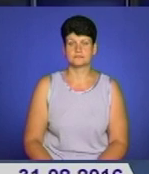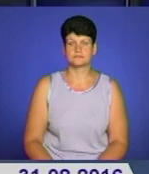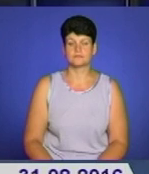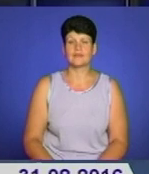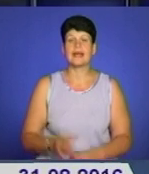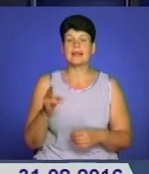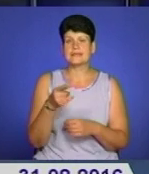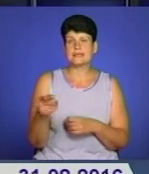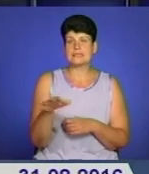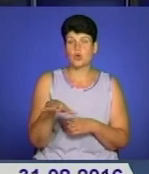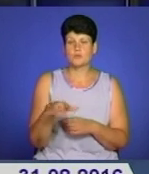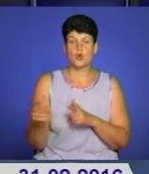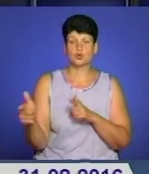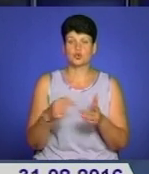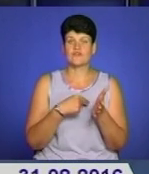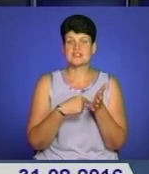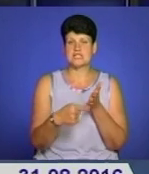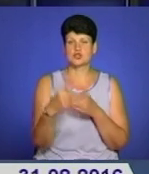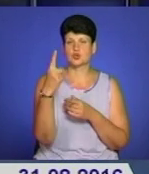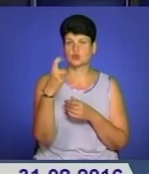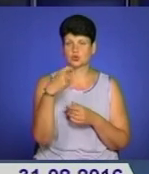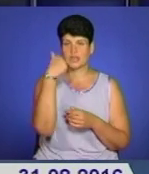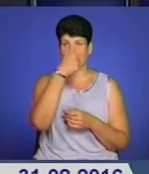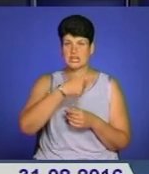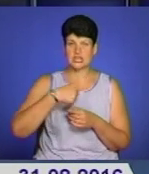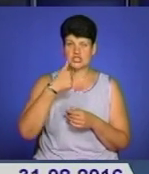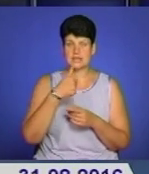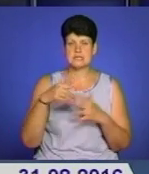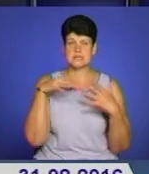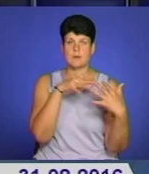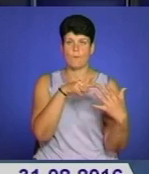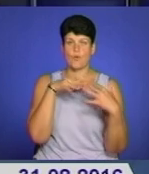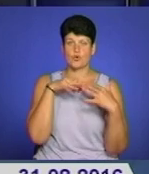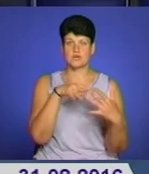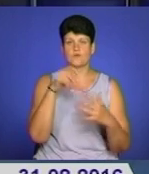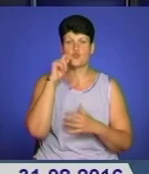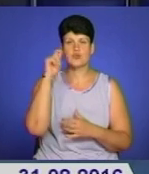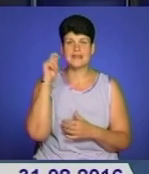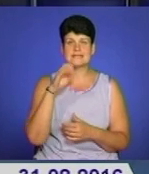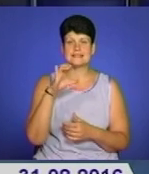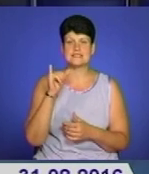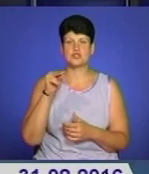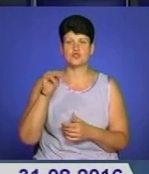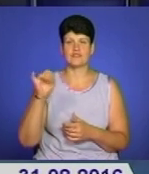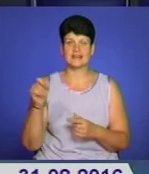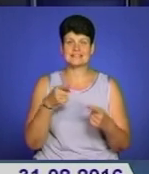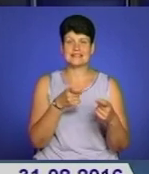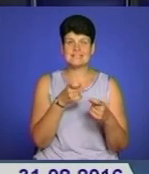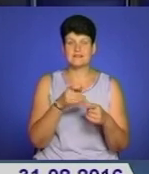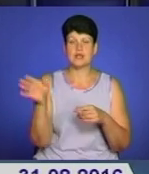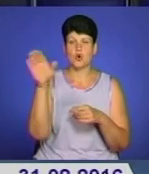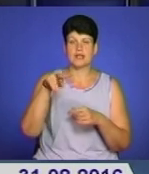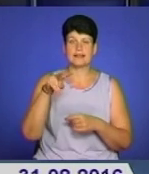На Тернопільщині готується до відзначення сотої річниці боїв українських січових стрільців на горі Лисоня. До євілейної дати